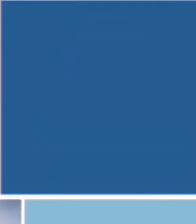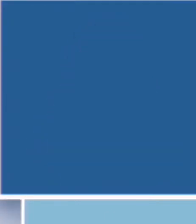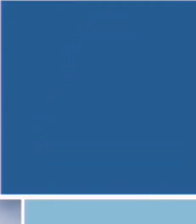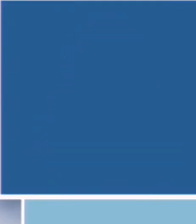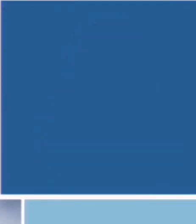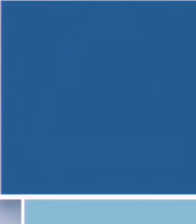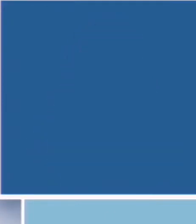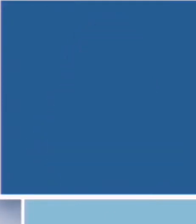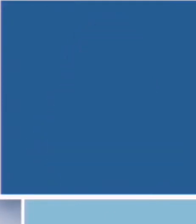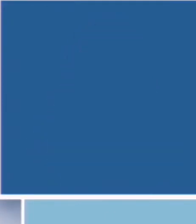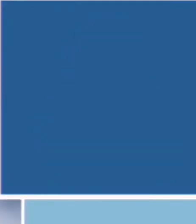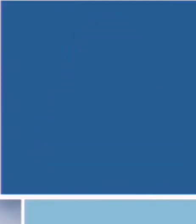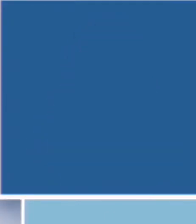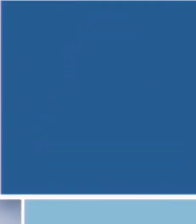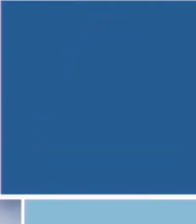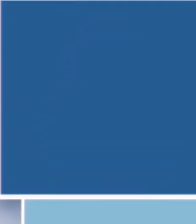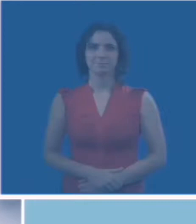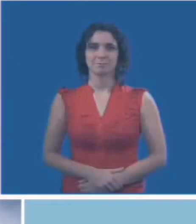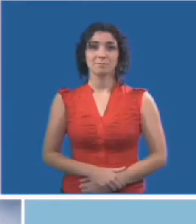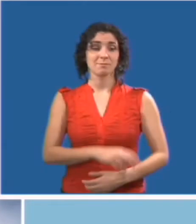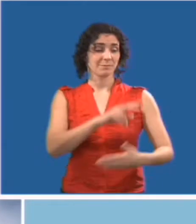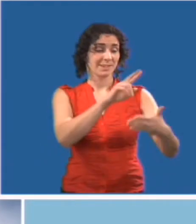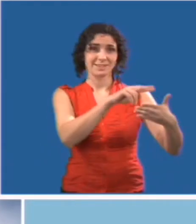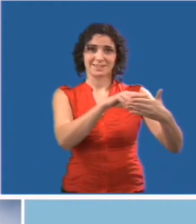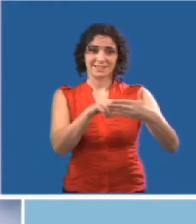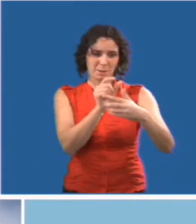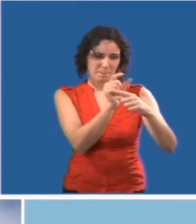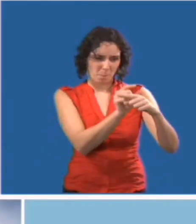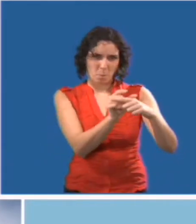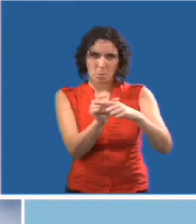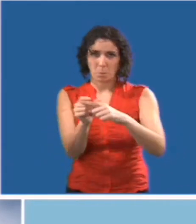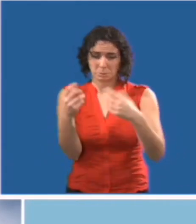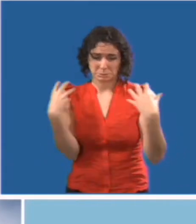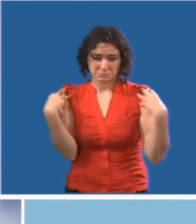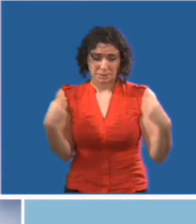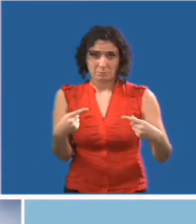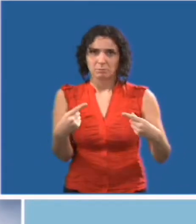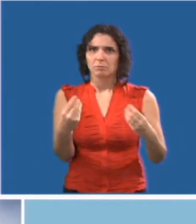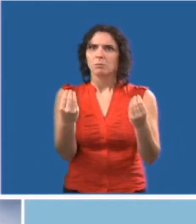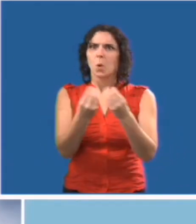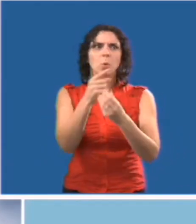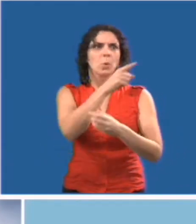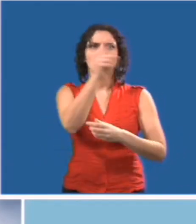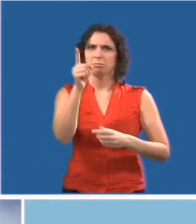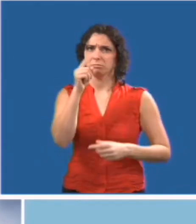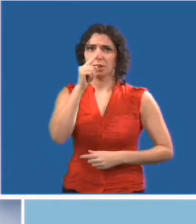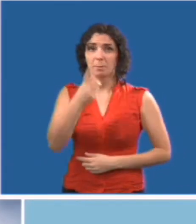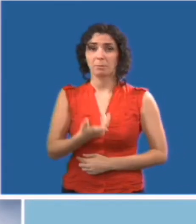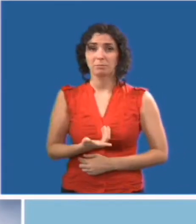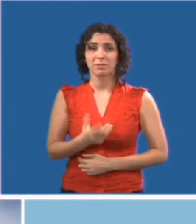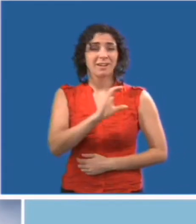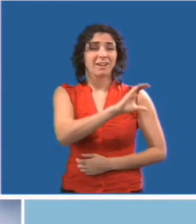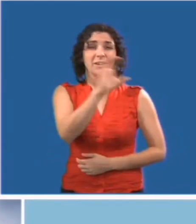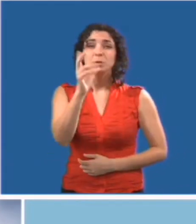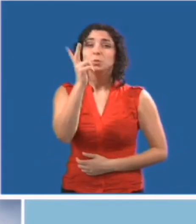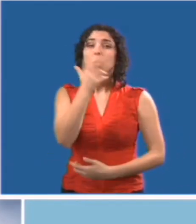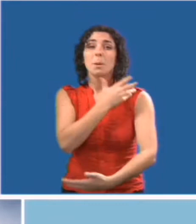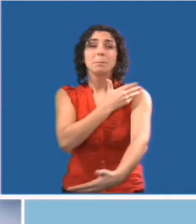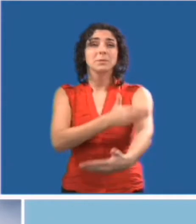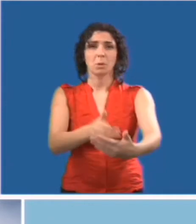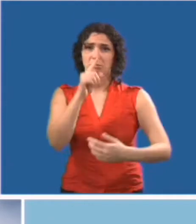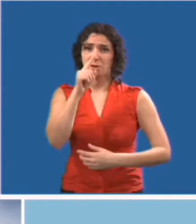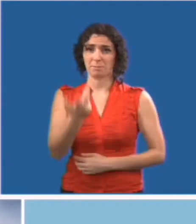3 millions de Canadiens ont de la difficulté à lire un texte simple. Une perte de la vision